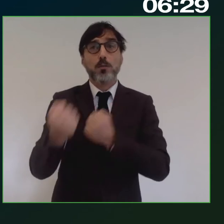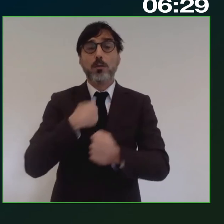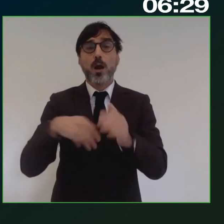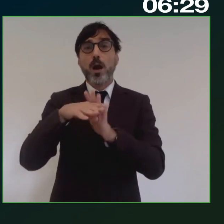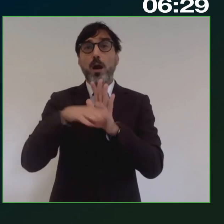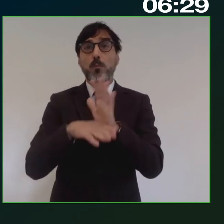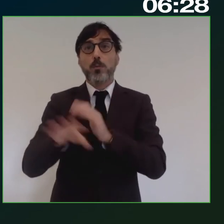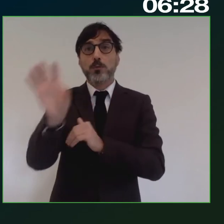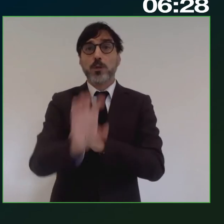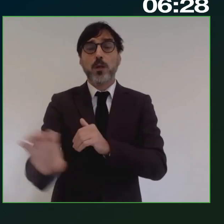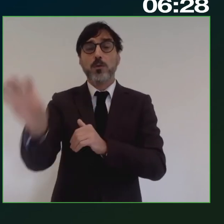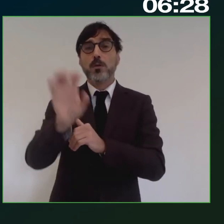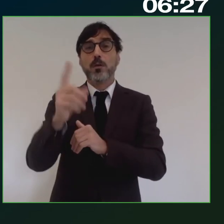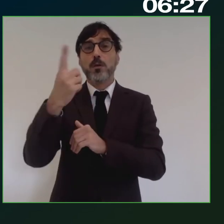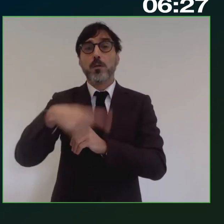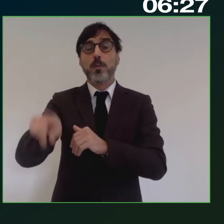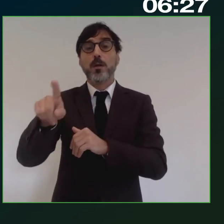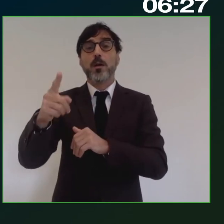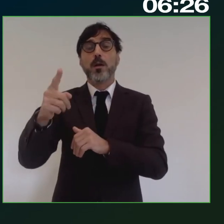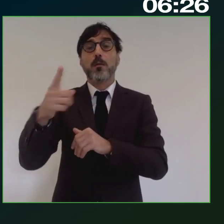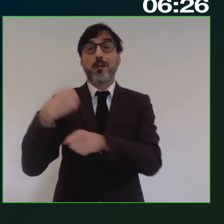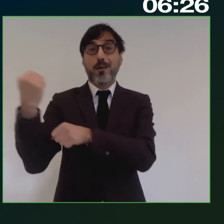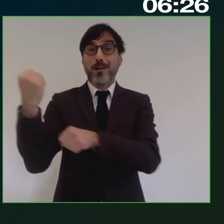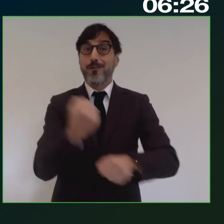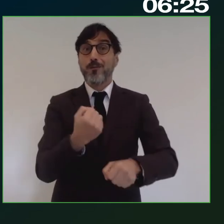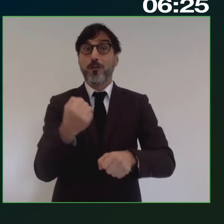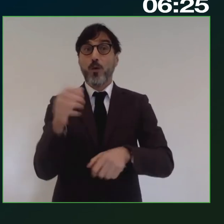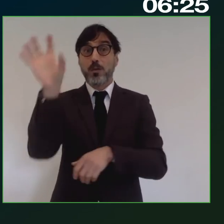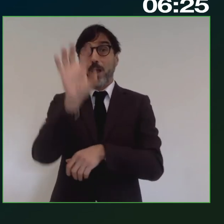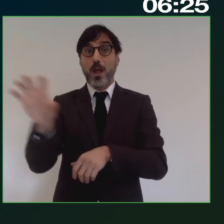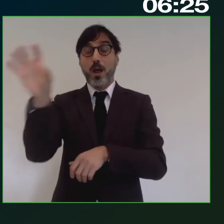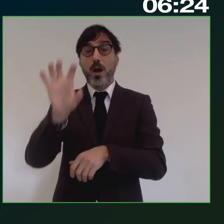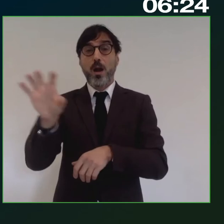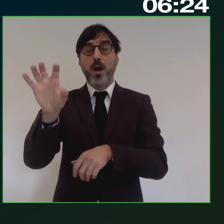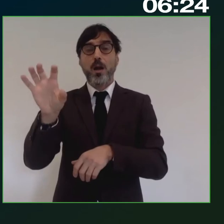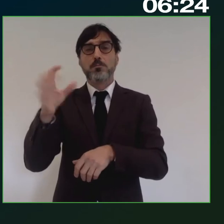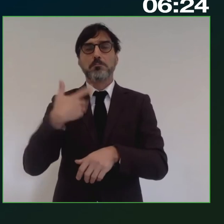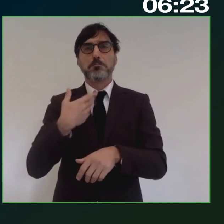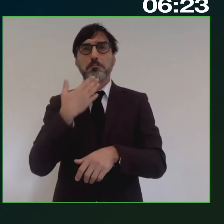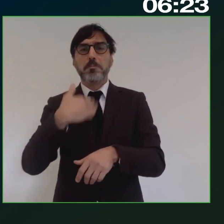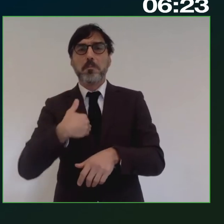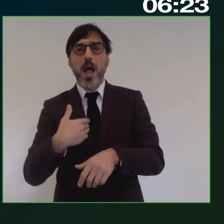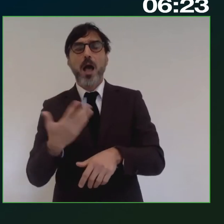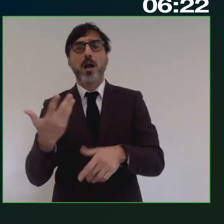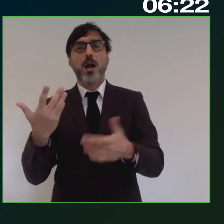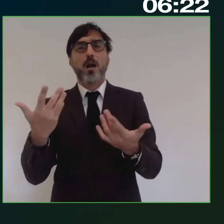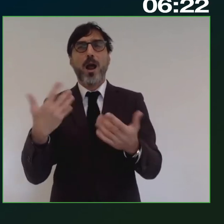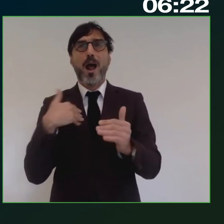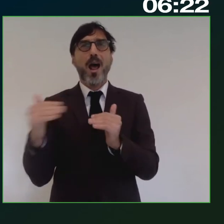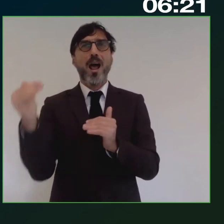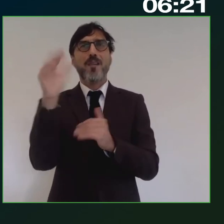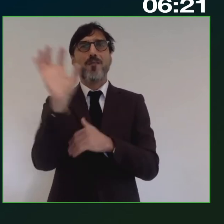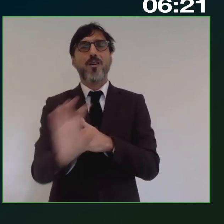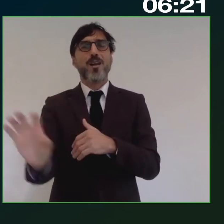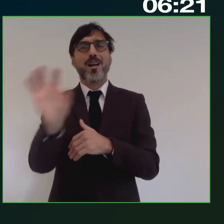regionali per l'utilizzazione dei fondi comunali, un valore che comunque a livello regionale